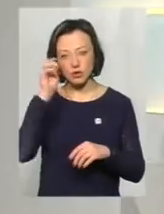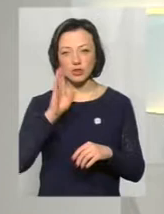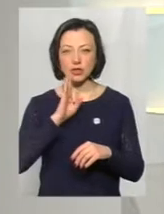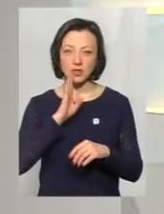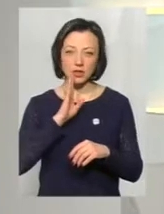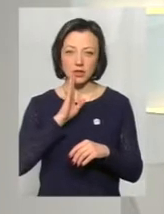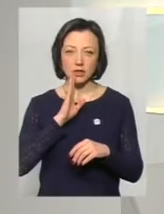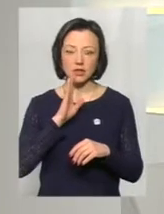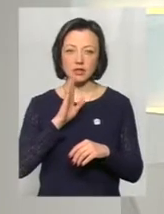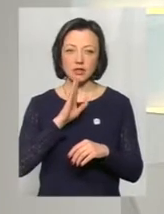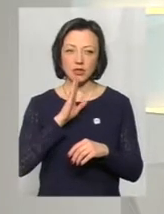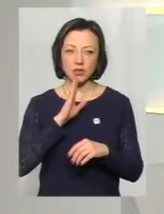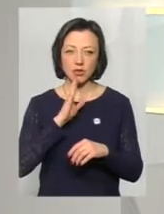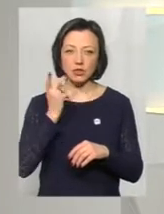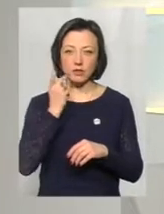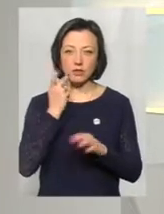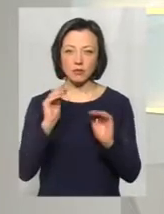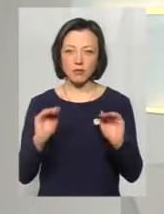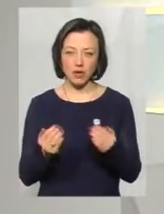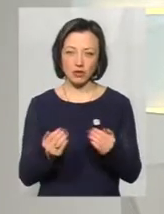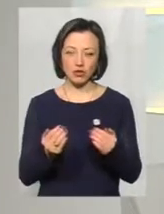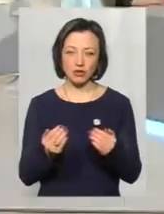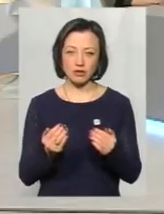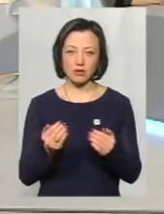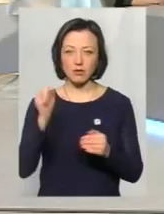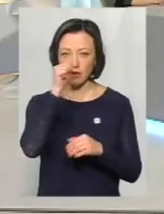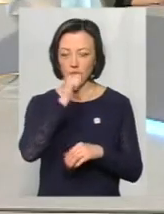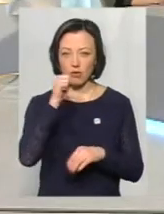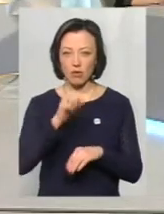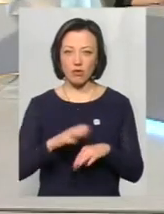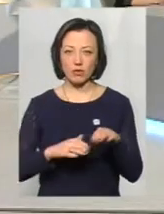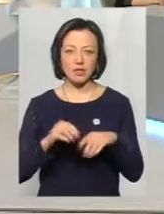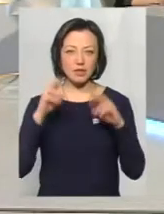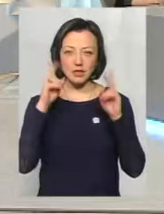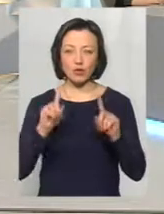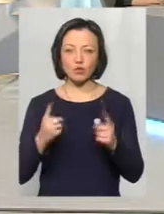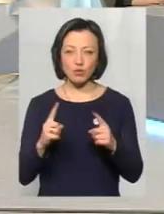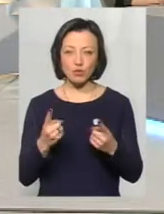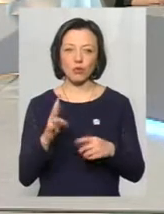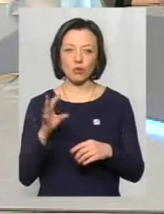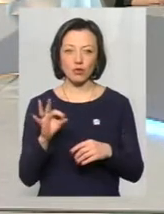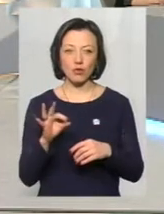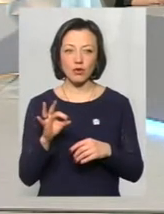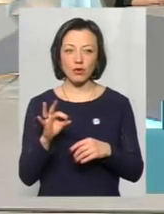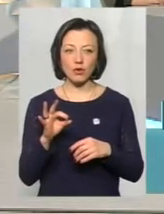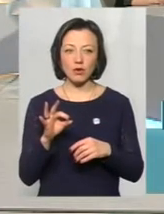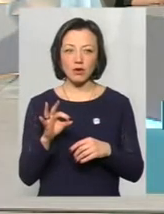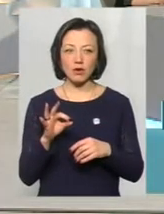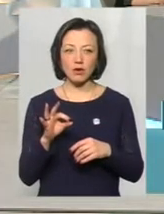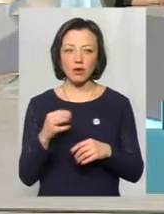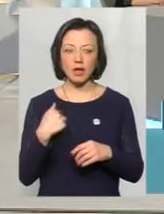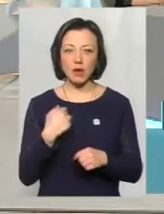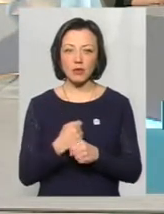і жінки? Жінок завжди менше з відмороженнями. Я не знаю, чому, але я